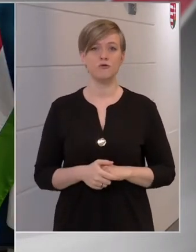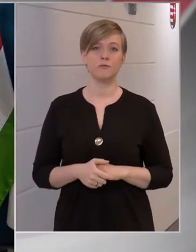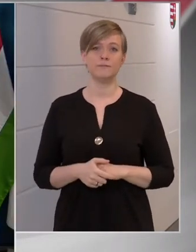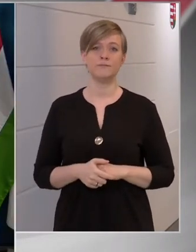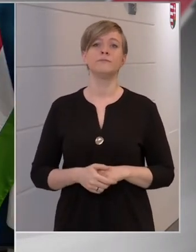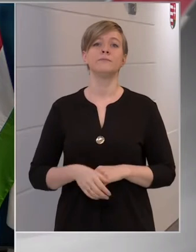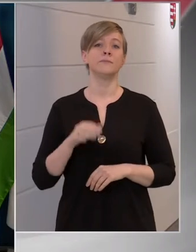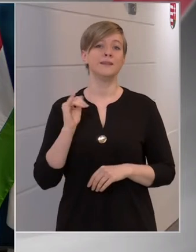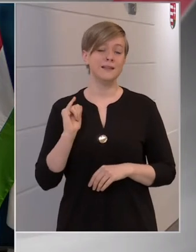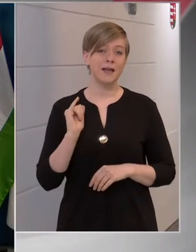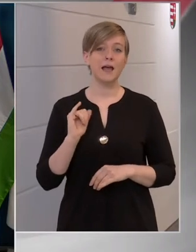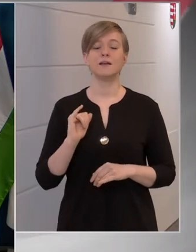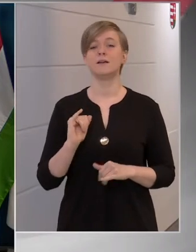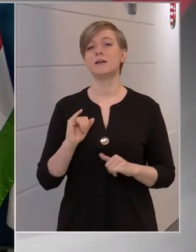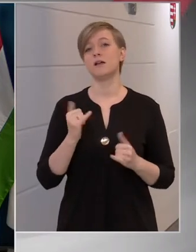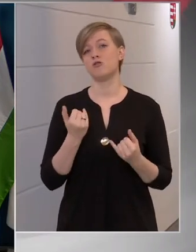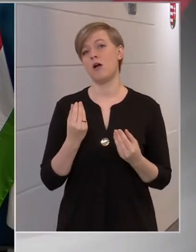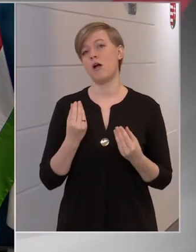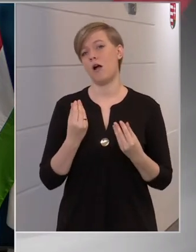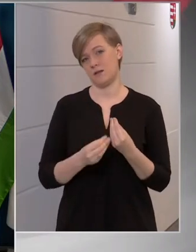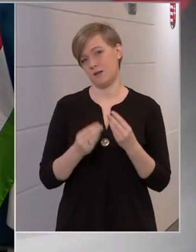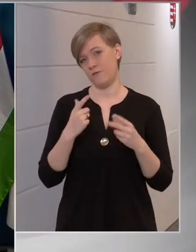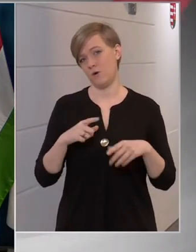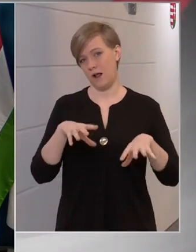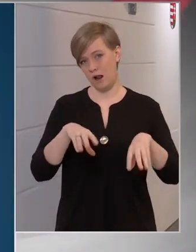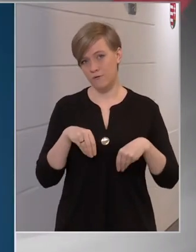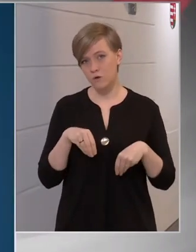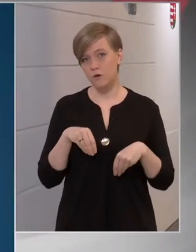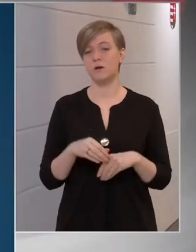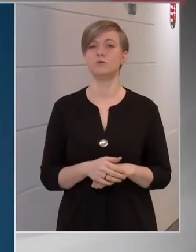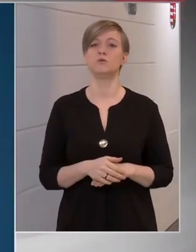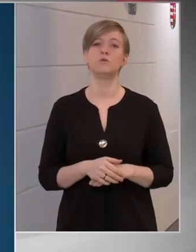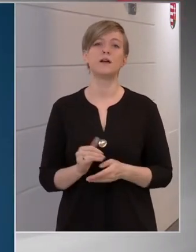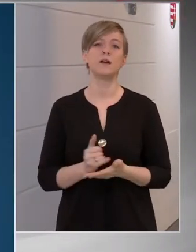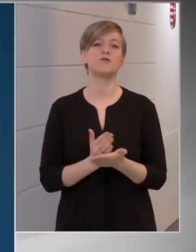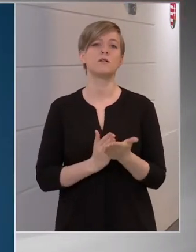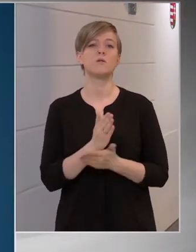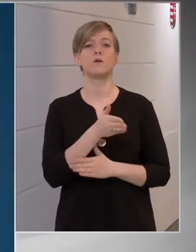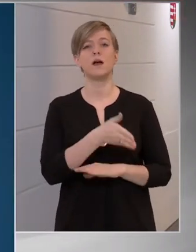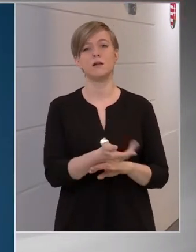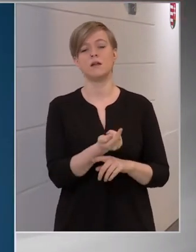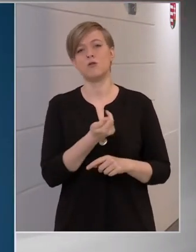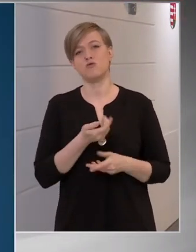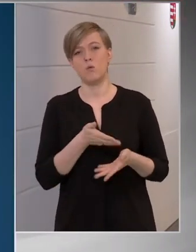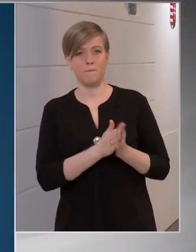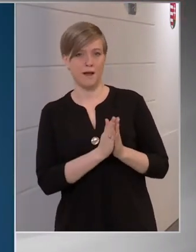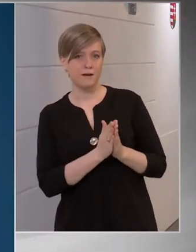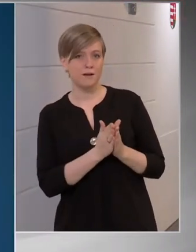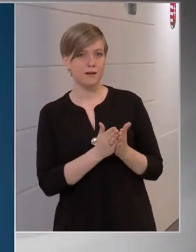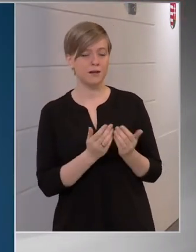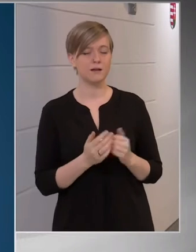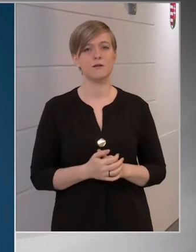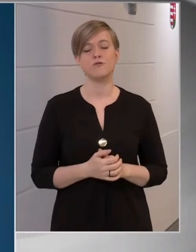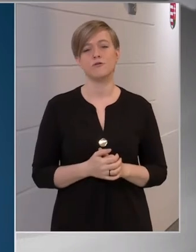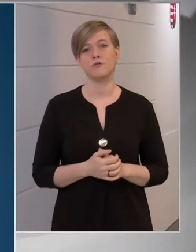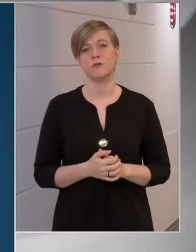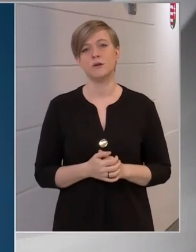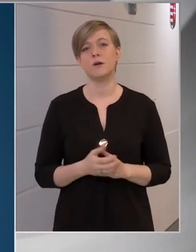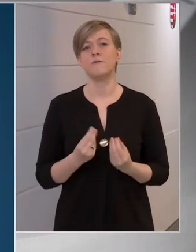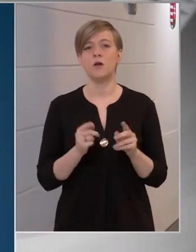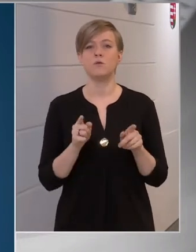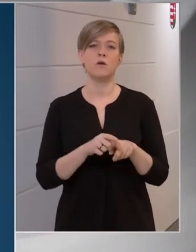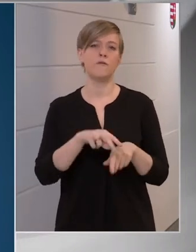Igen, és ott azért fogadtuk el az igazságszolgáltatás részéről érkező megkeresést, mert vannak olyan